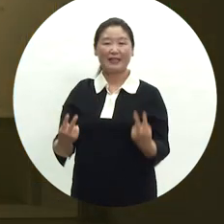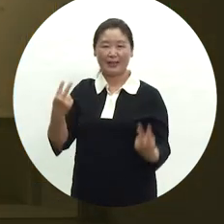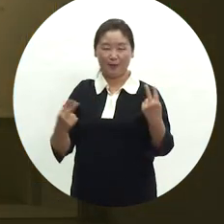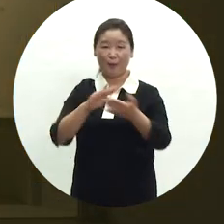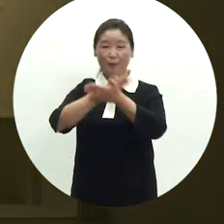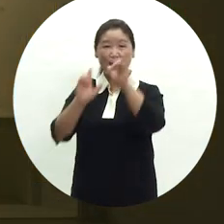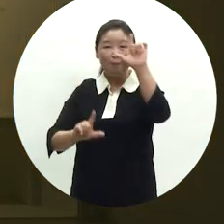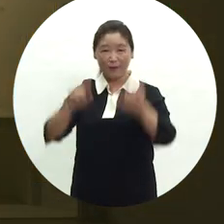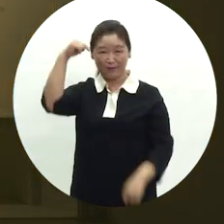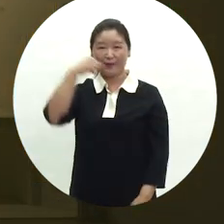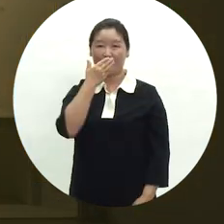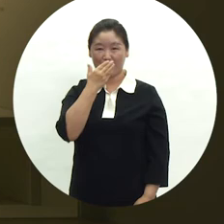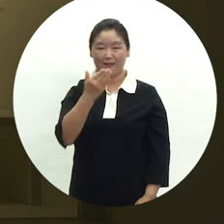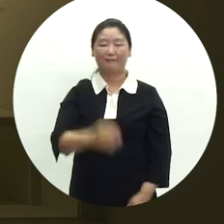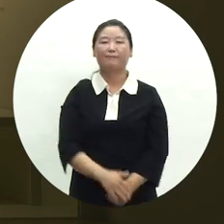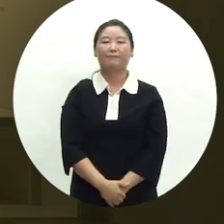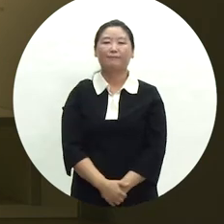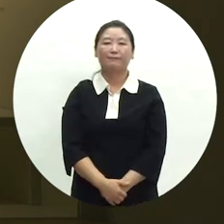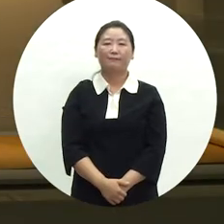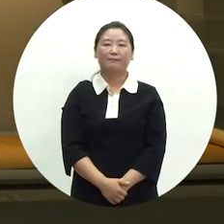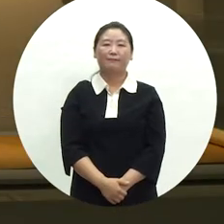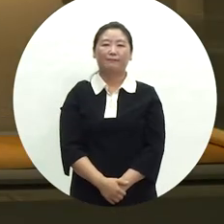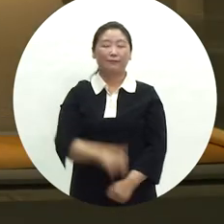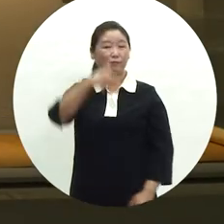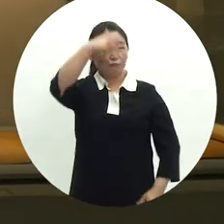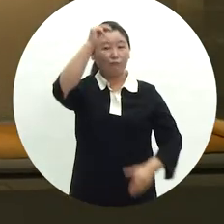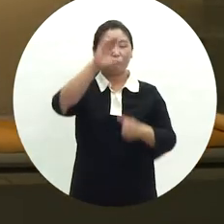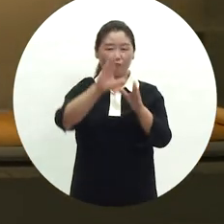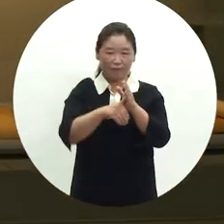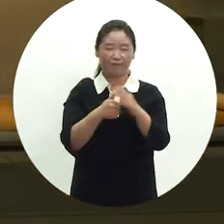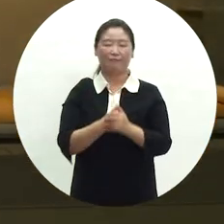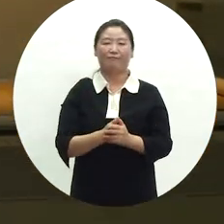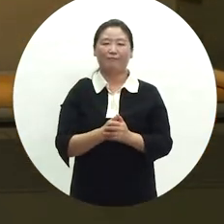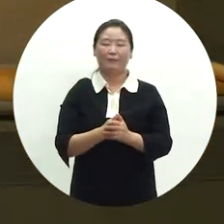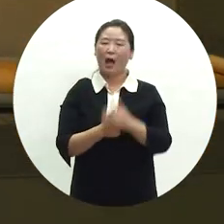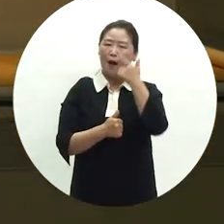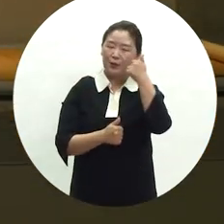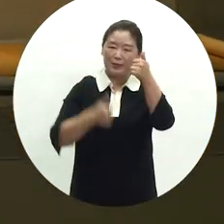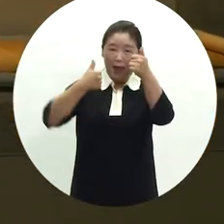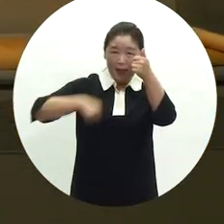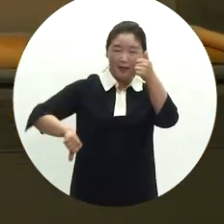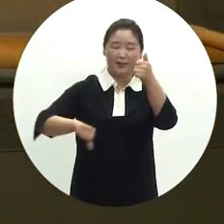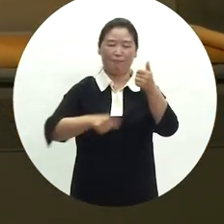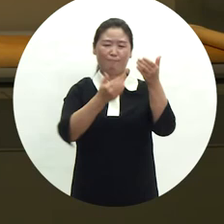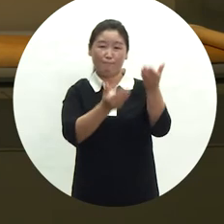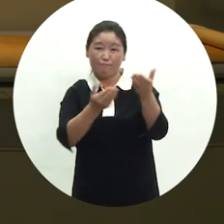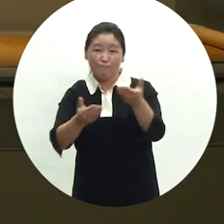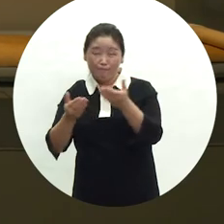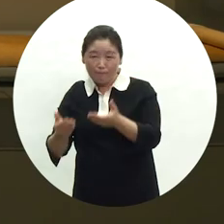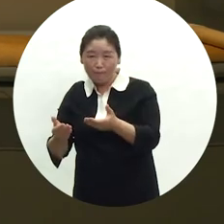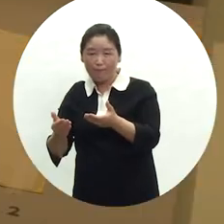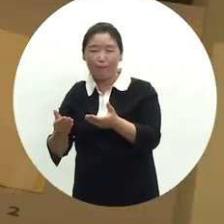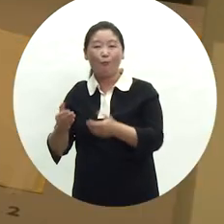변화상을 느낄 수 있도록 하였습니다. 조선시대는 가족을 형성하고 아버지에서 아들로 이어지는